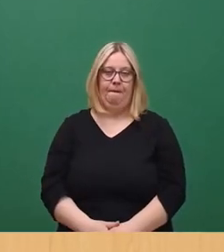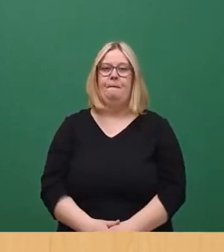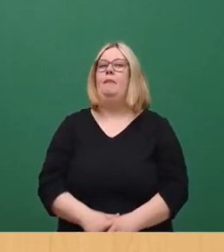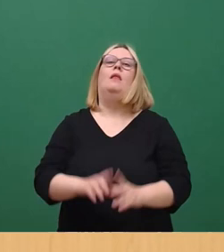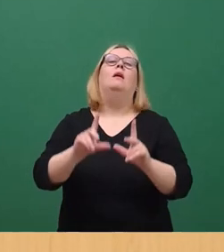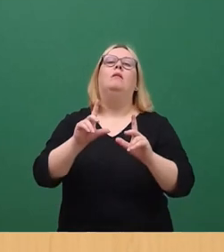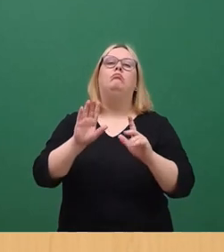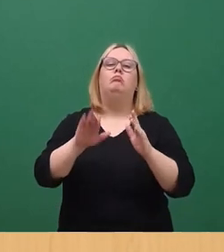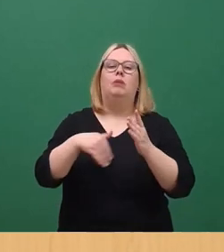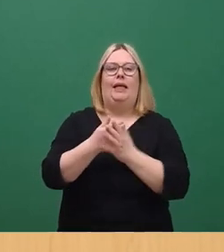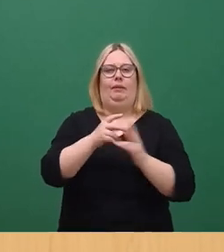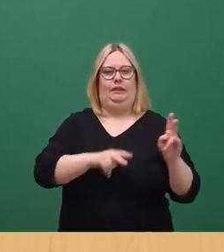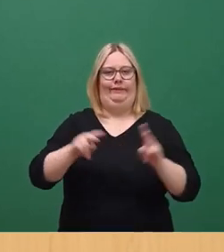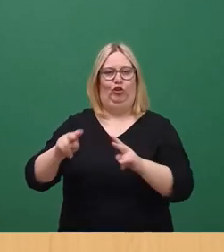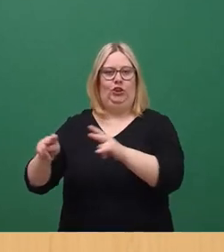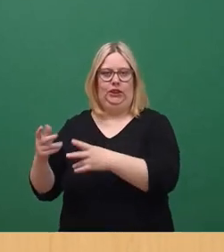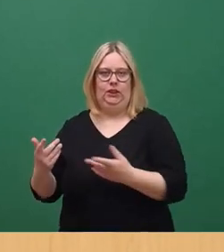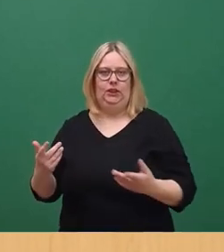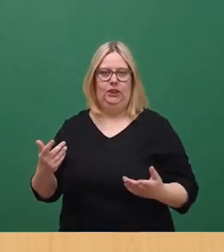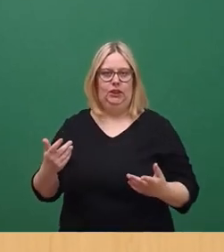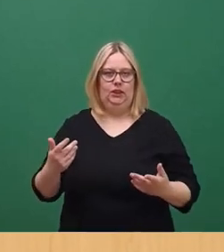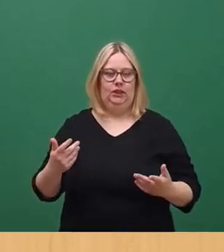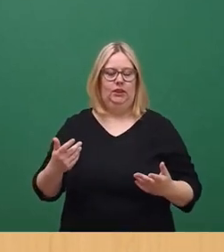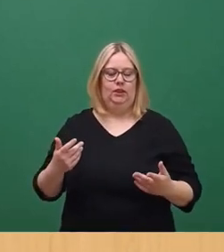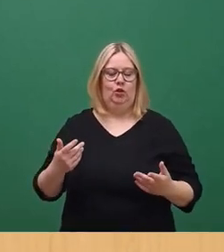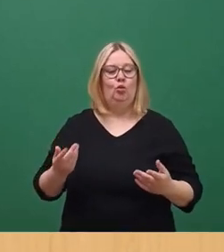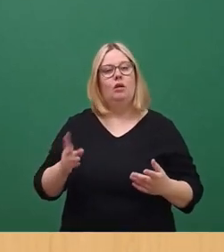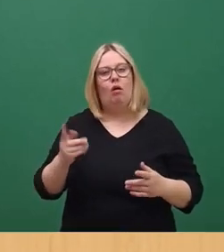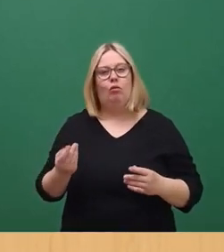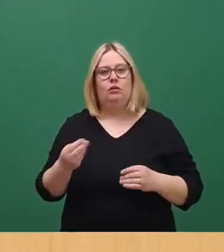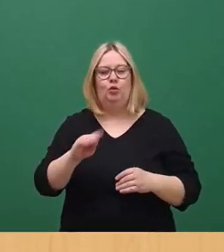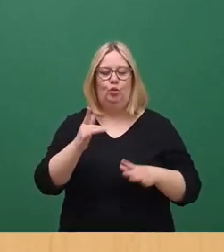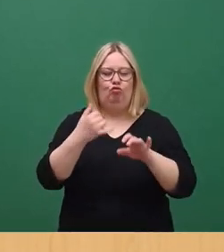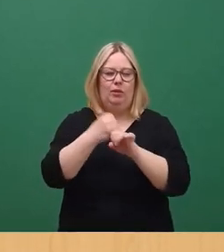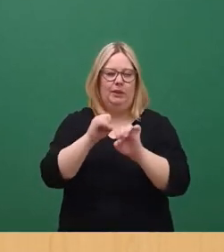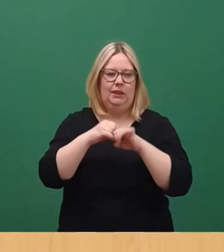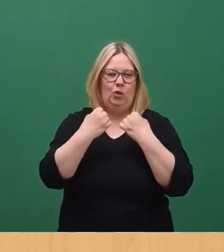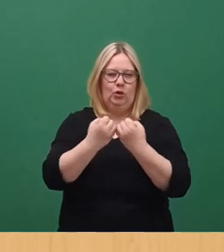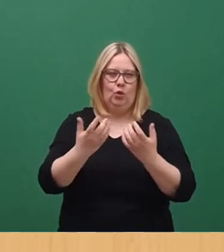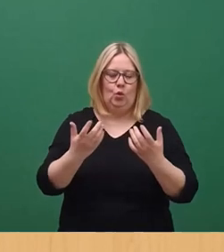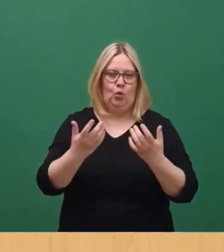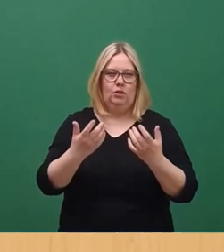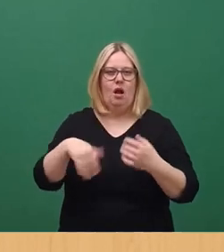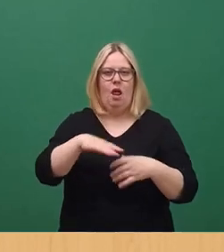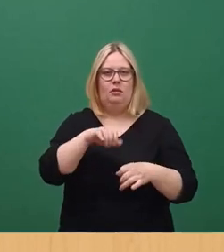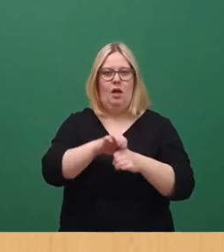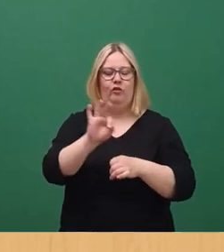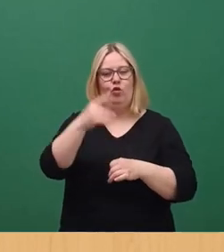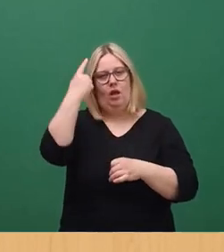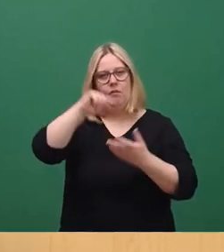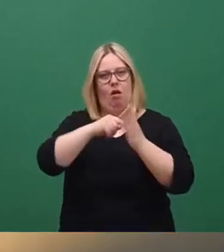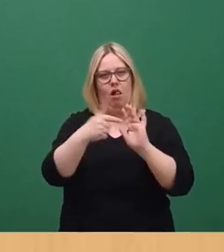unterschiedlich. Und es gibt des Weiteren immer wieder die Situation, dass das Landesamt für Denkmalpflege